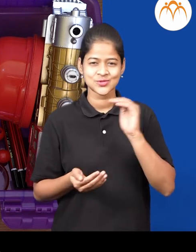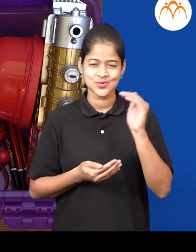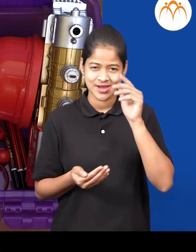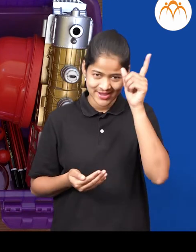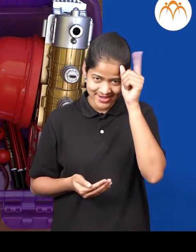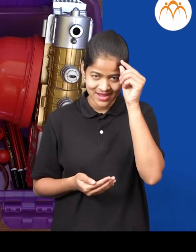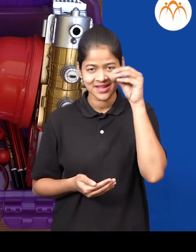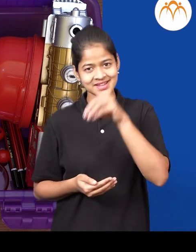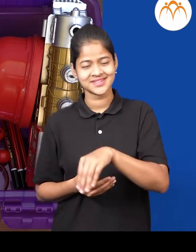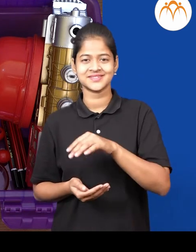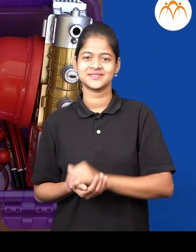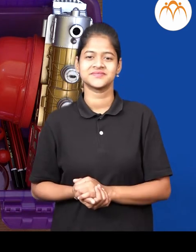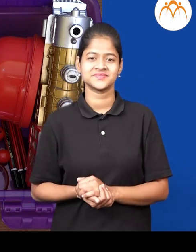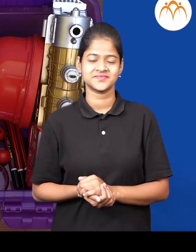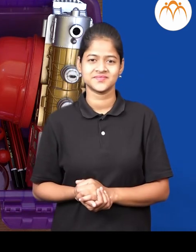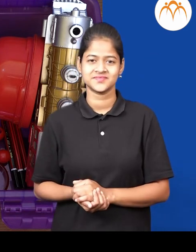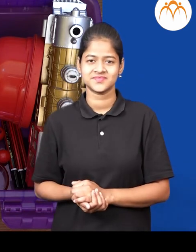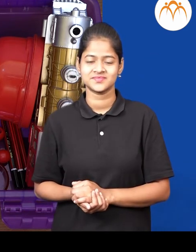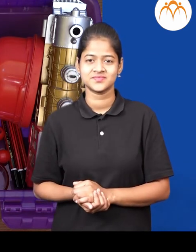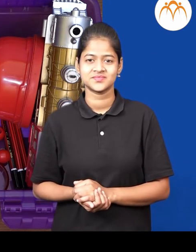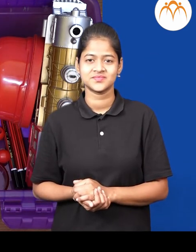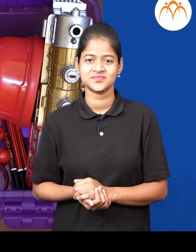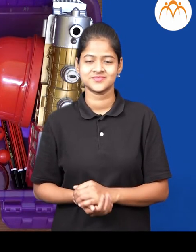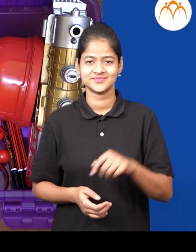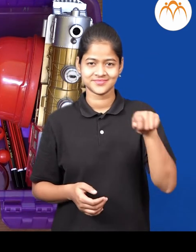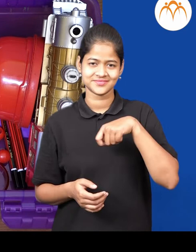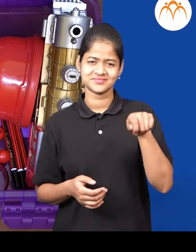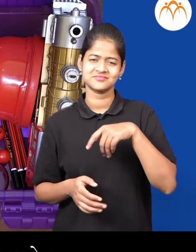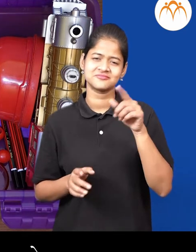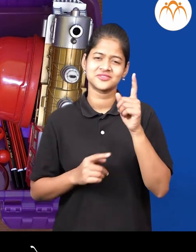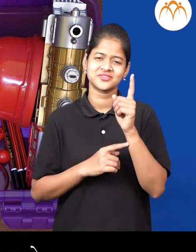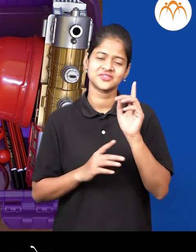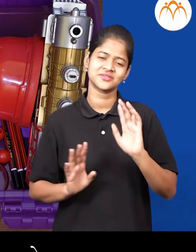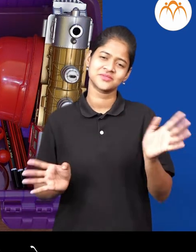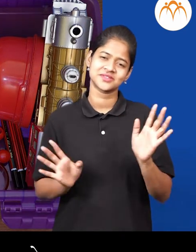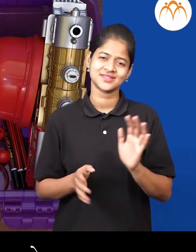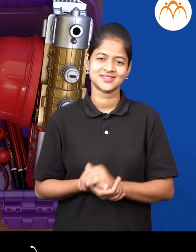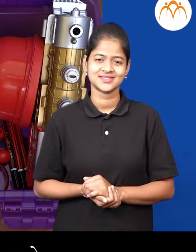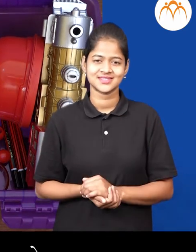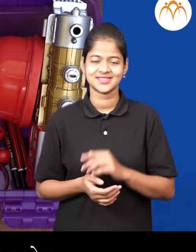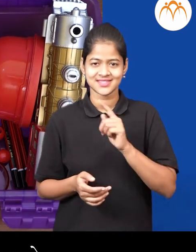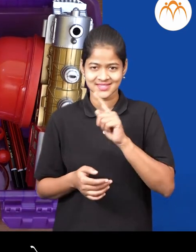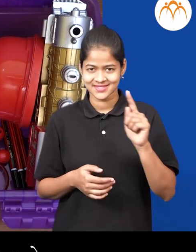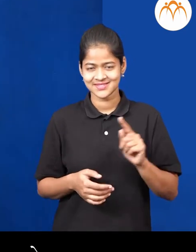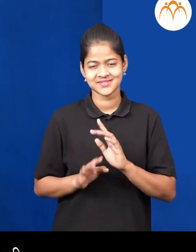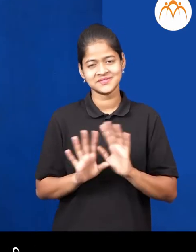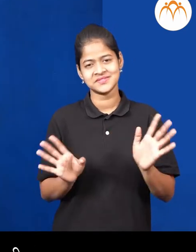आणि छोटा सचमचा यहाँ सगया छोटे गोश्टी चेवलेद